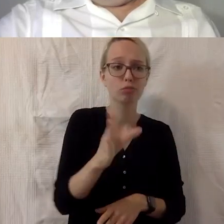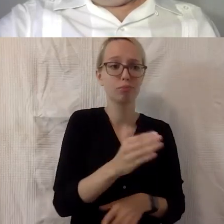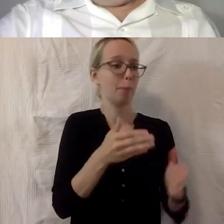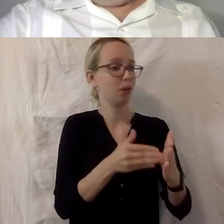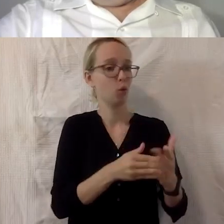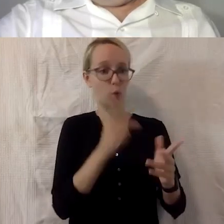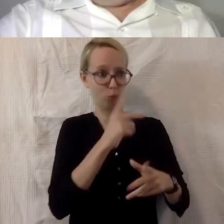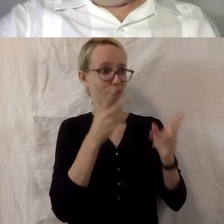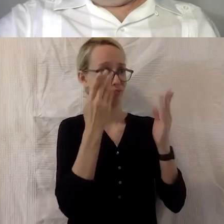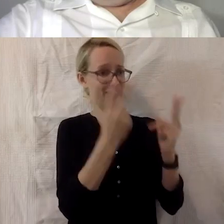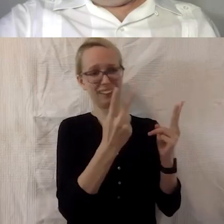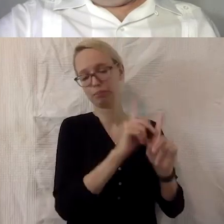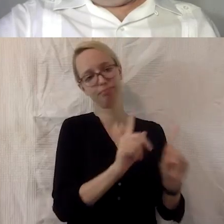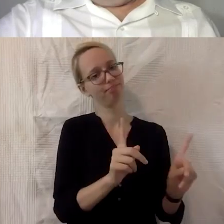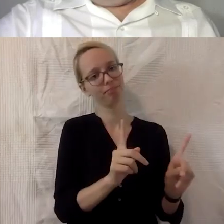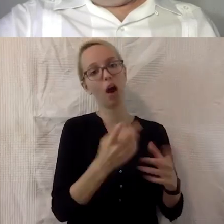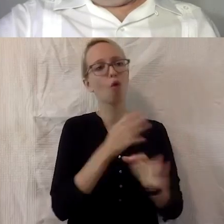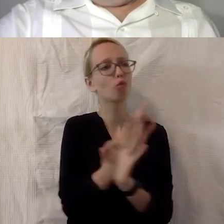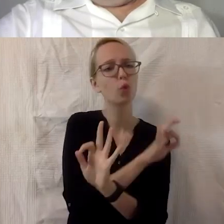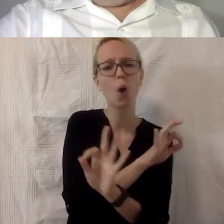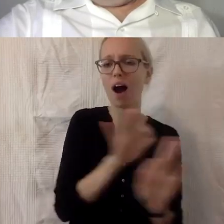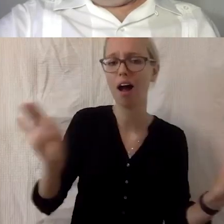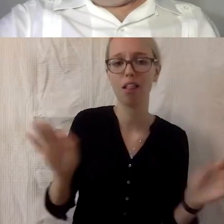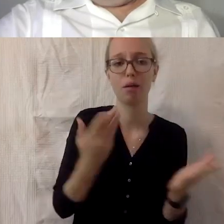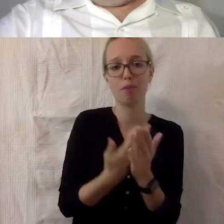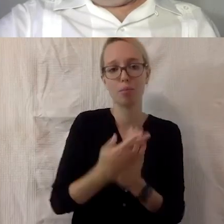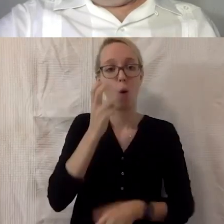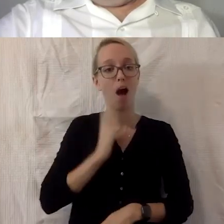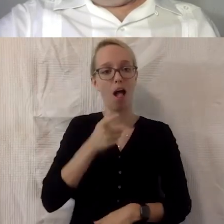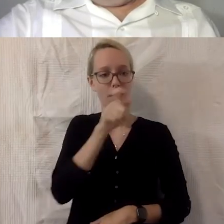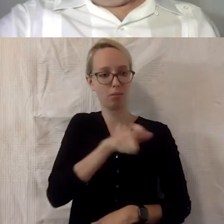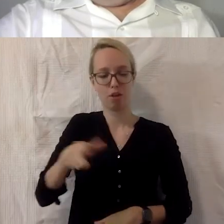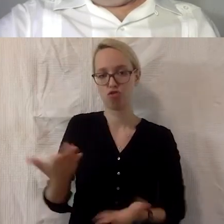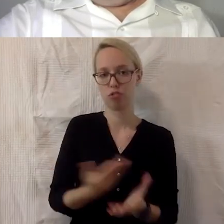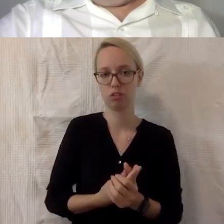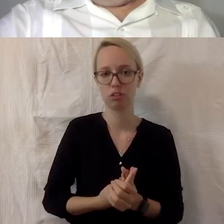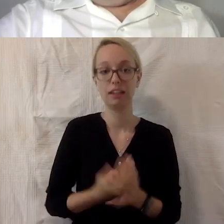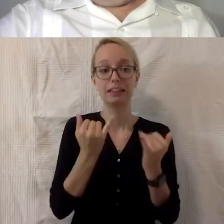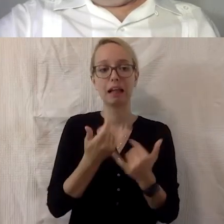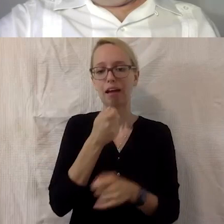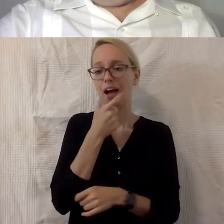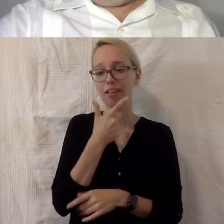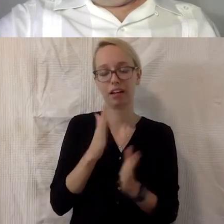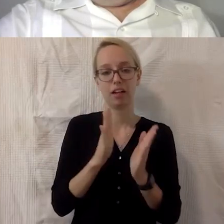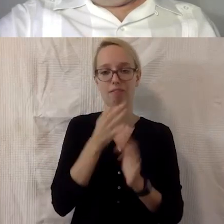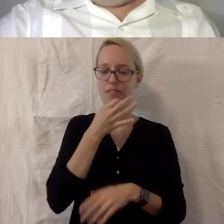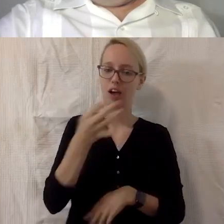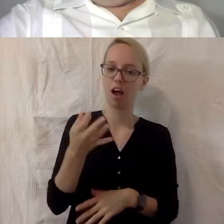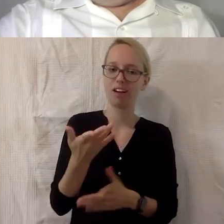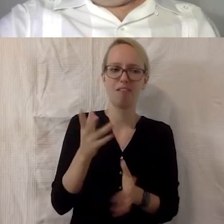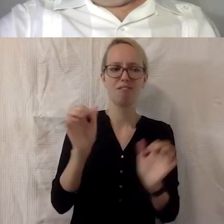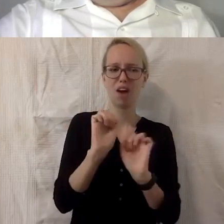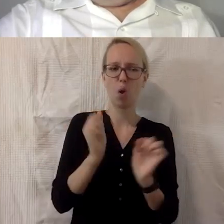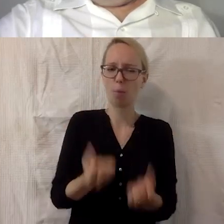so weiter. Und meine Frage an dich, Andreas, als Einstieg, warum ist es eigentlich so